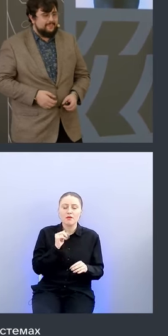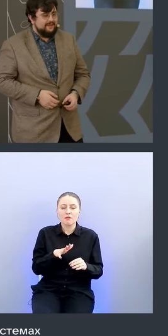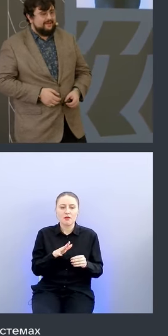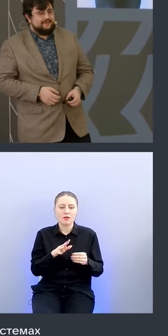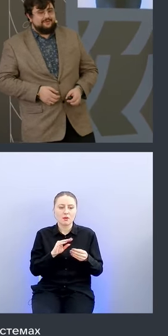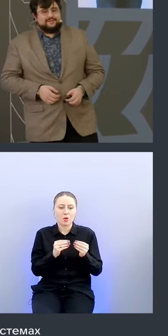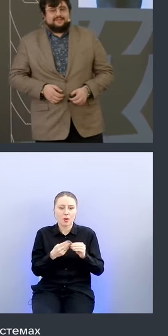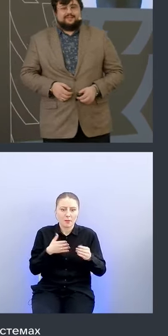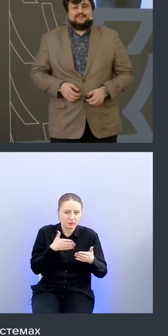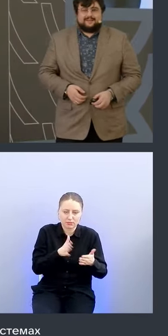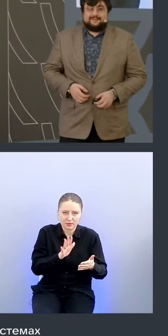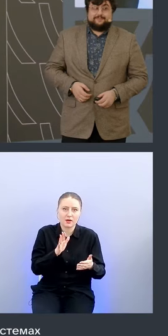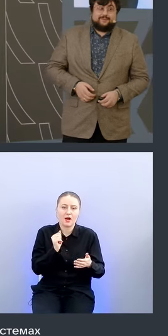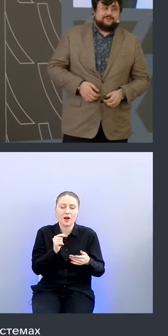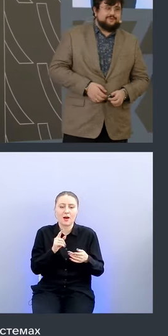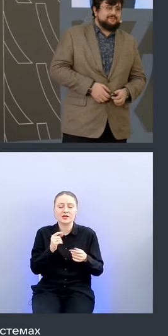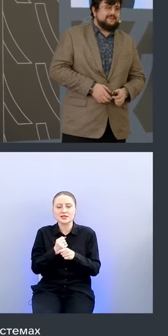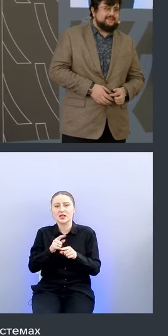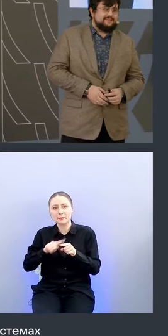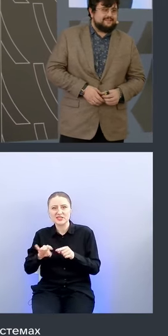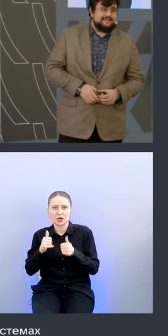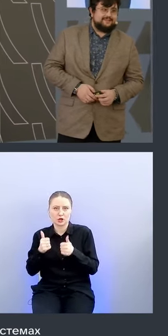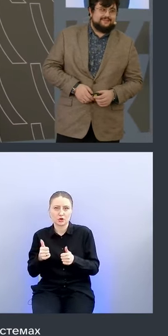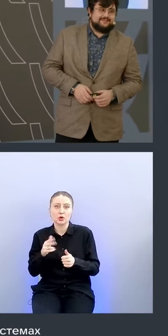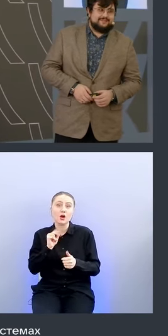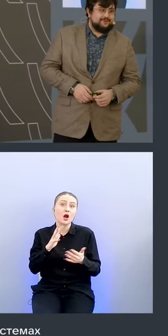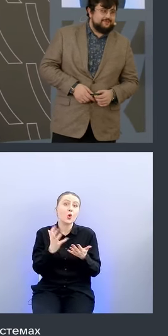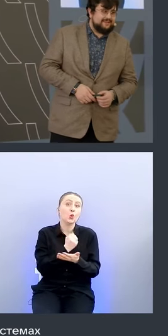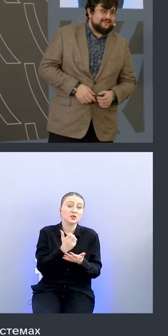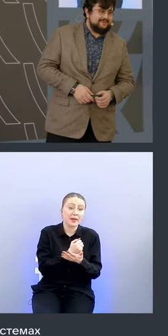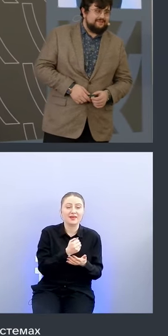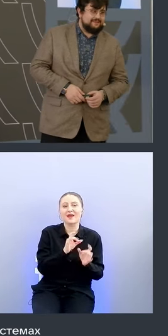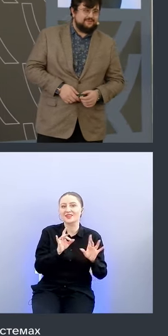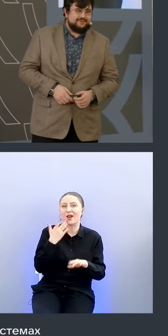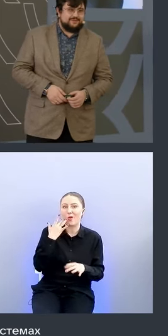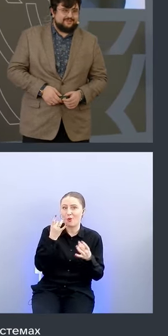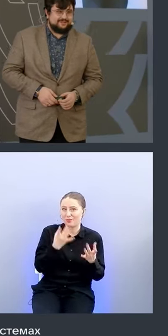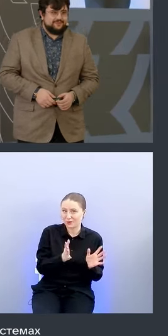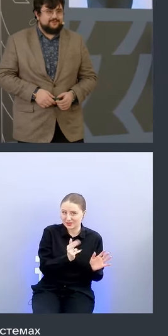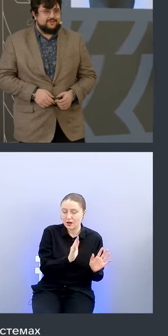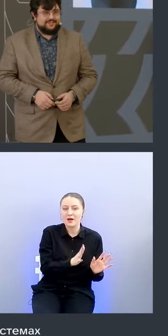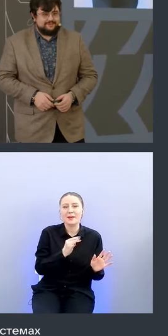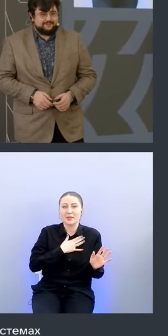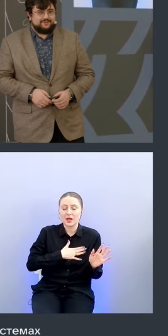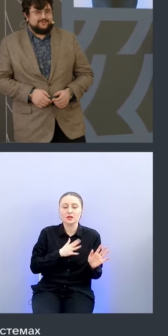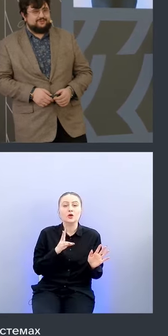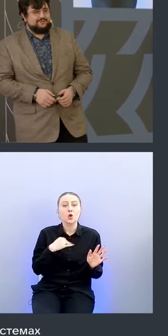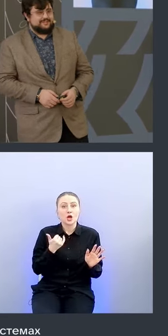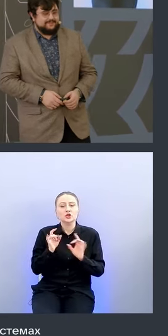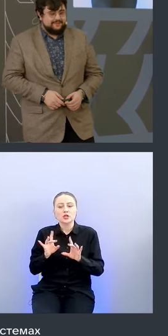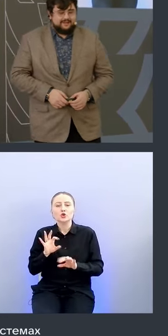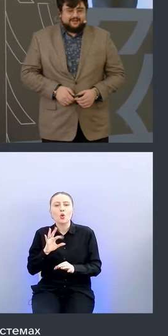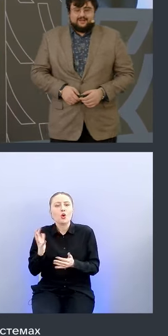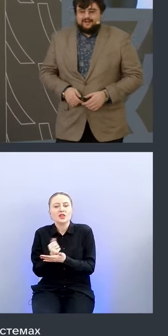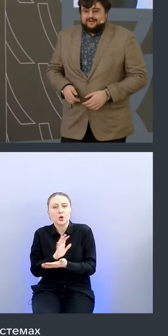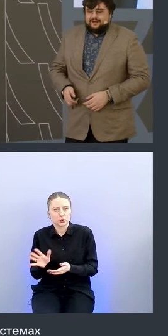быстро вот и как говорится про успехи рассказываетесь легко и приятно но я вам сегодня еще расскажу про неудачи потому что это тоже